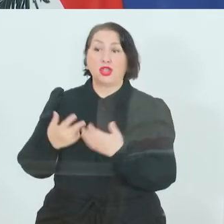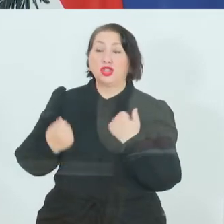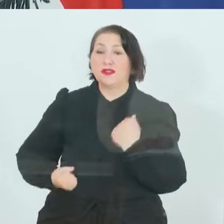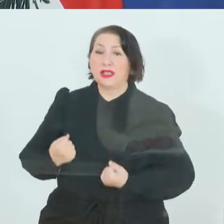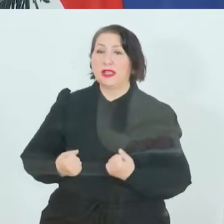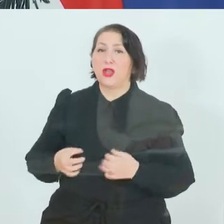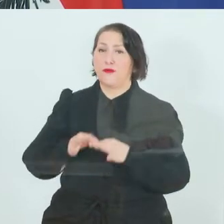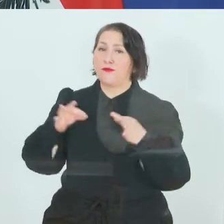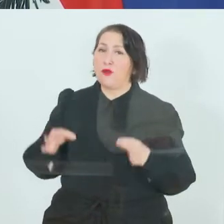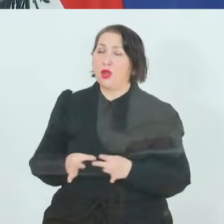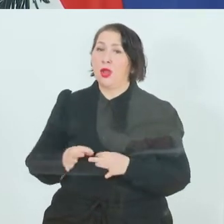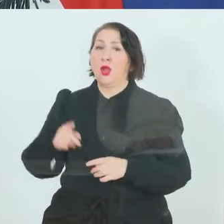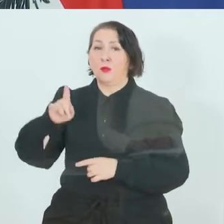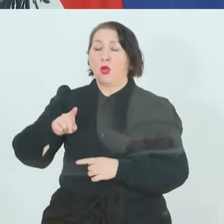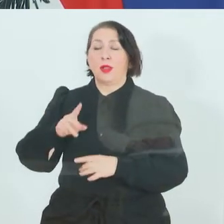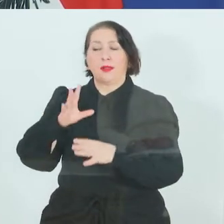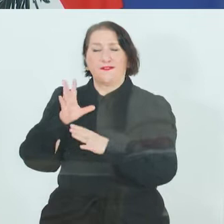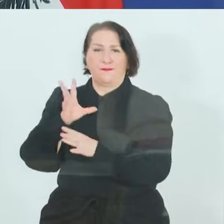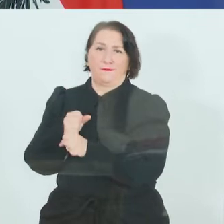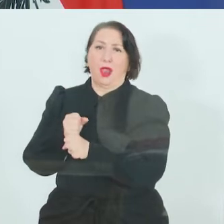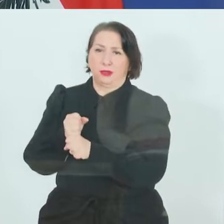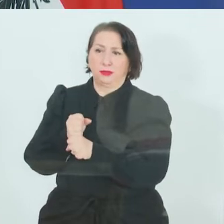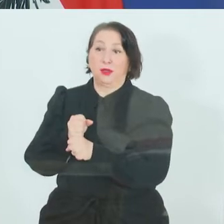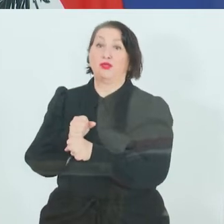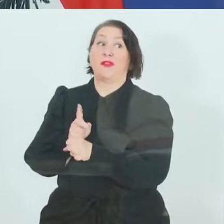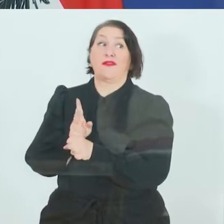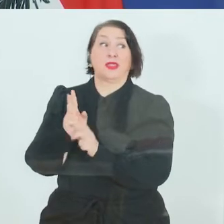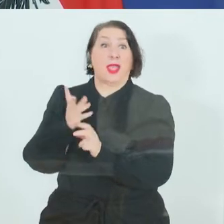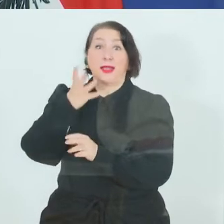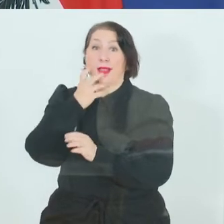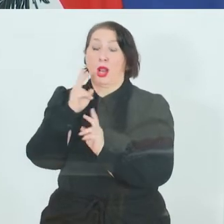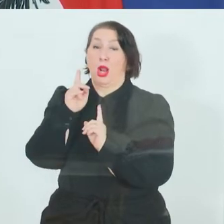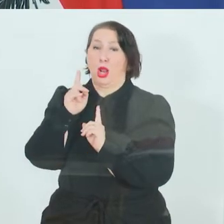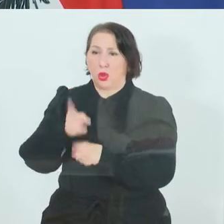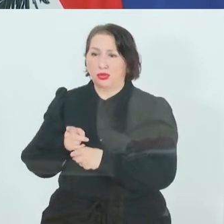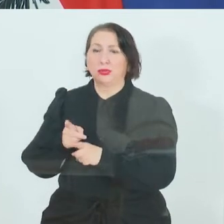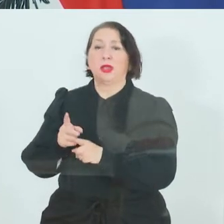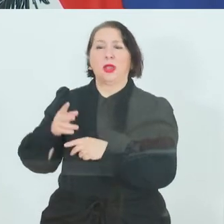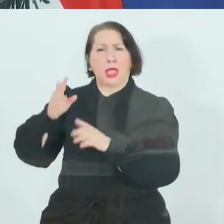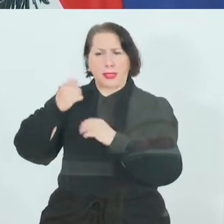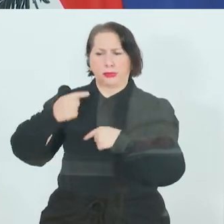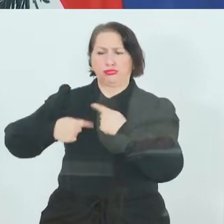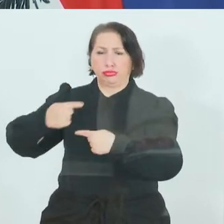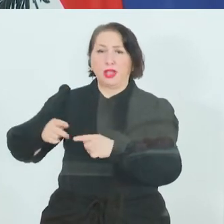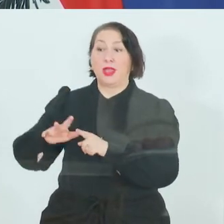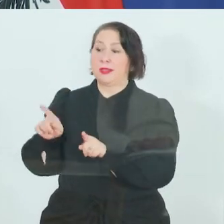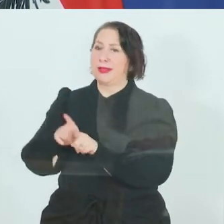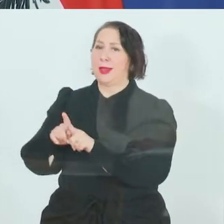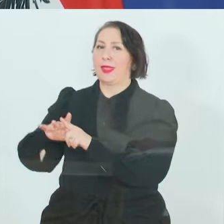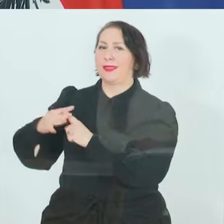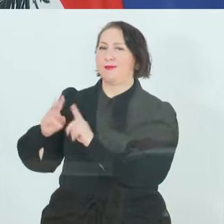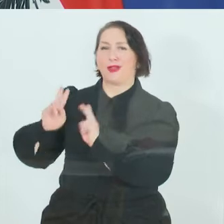und Monate zu halten, damit dann, wenn es wieder losgeht, im bewährten Team wieder weitergearbeitet werden kann.